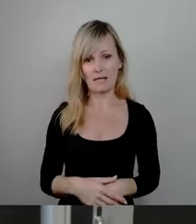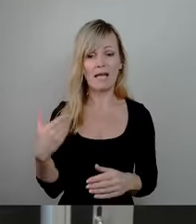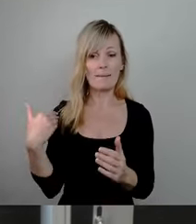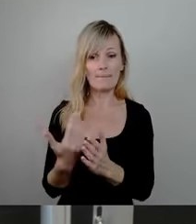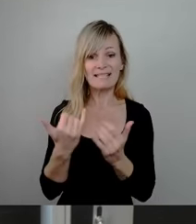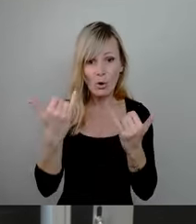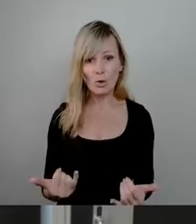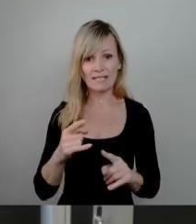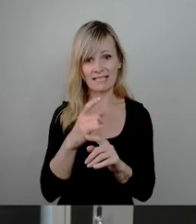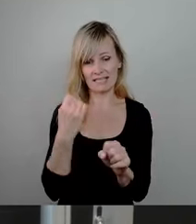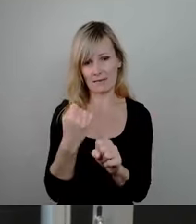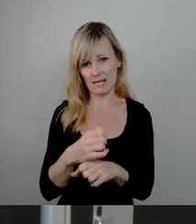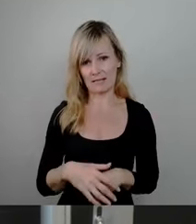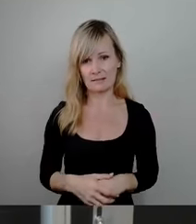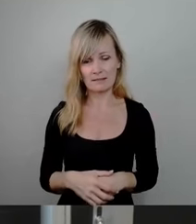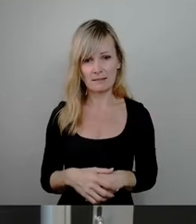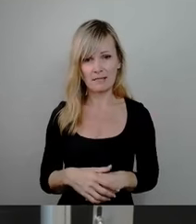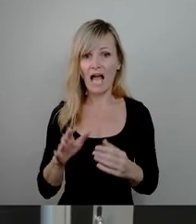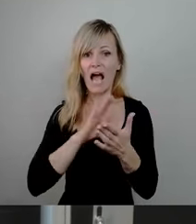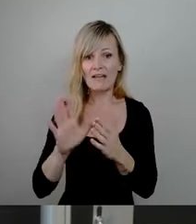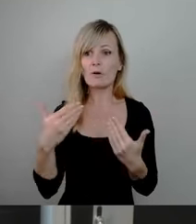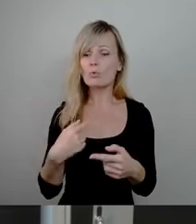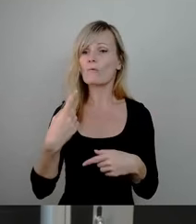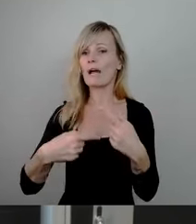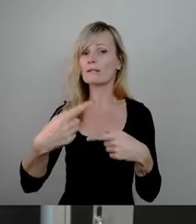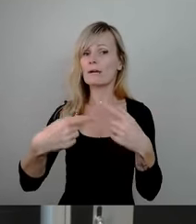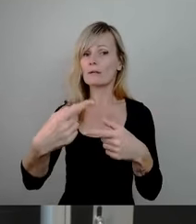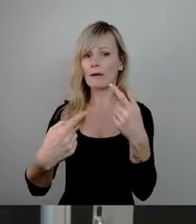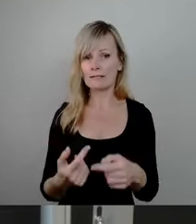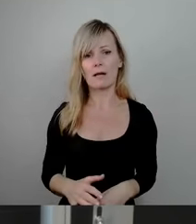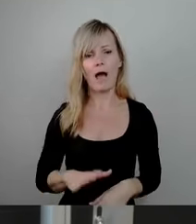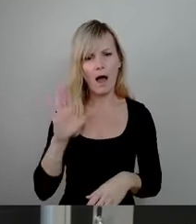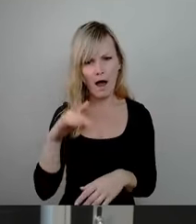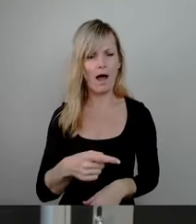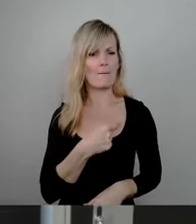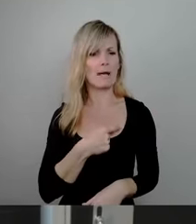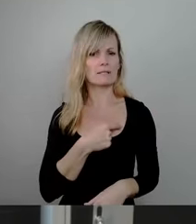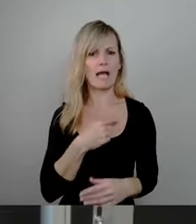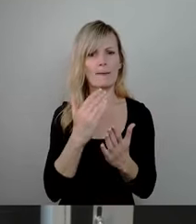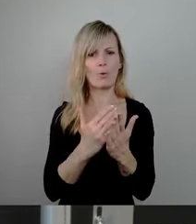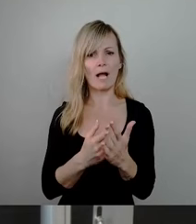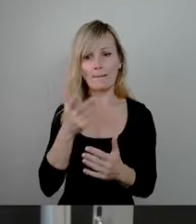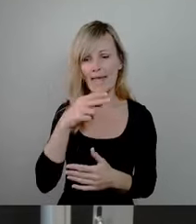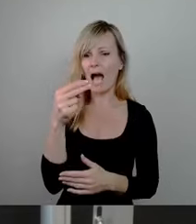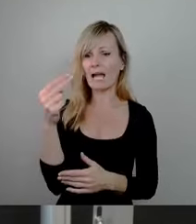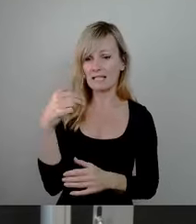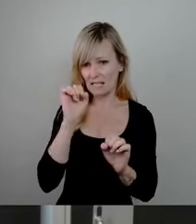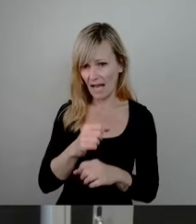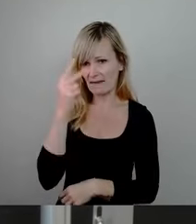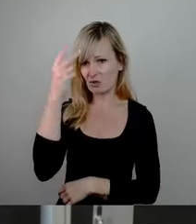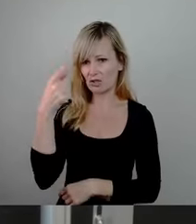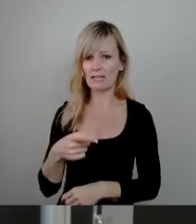nicht gemacht, sondern es geht einfach so weiter. Es wird weiter das Parteiprogramm von Ihnen, Herr Hans, ich verstehe das, umgesetzt. Aber